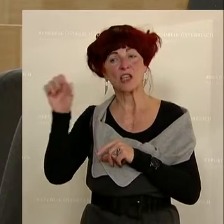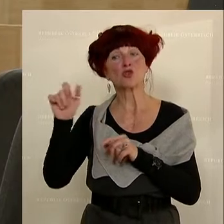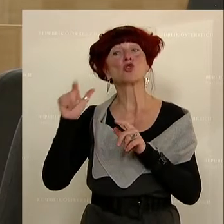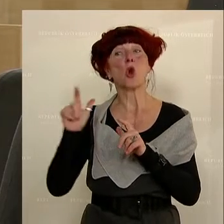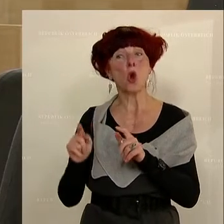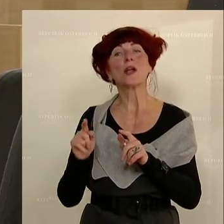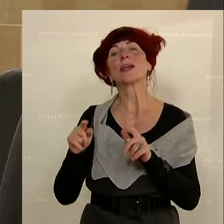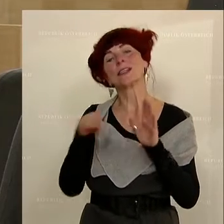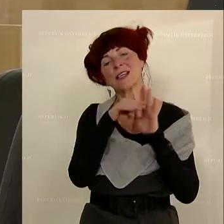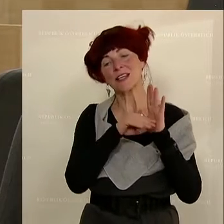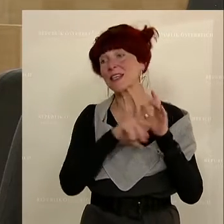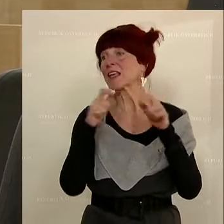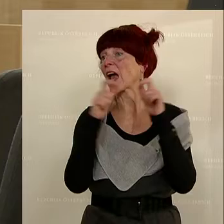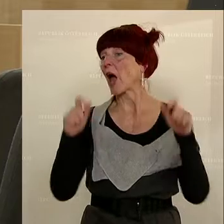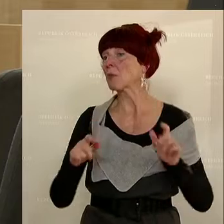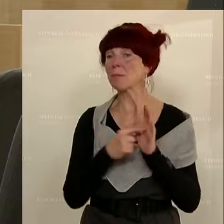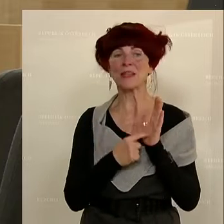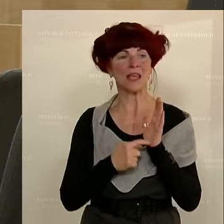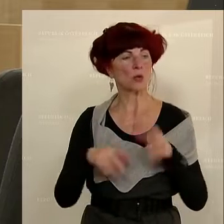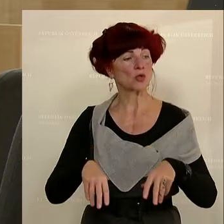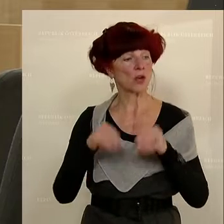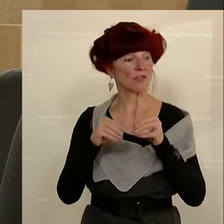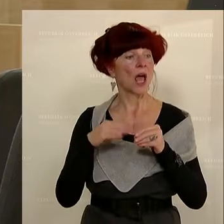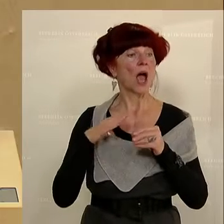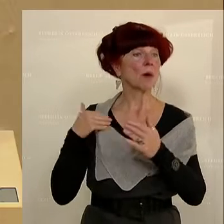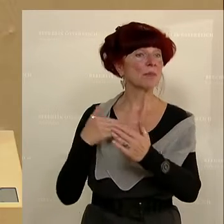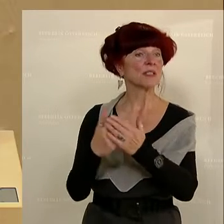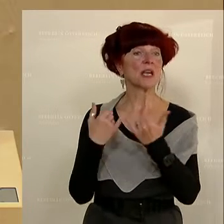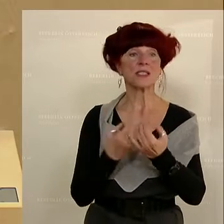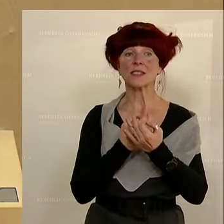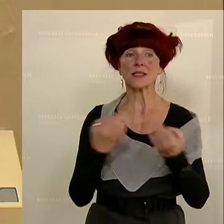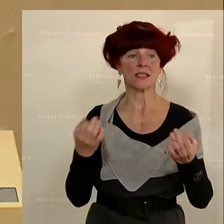geschaffen werden. Passiert ist dabei aktuell leider noch immer nichts.